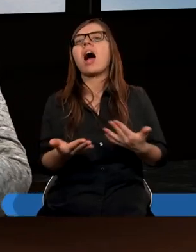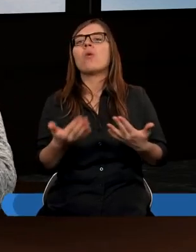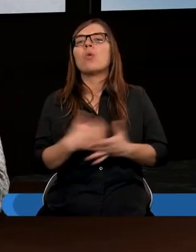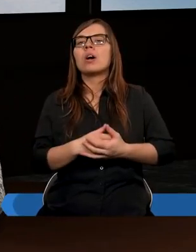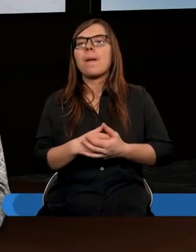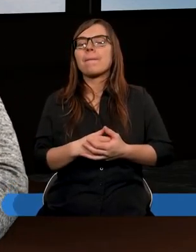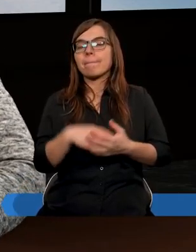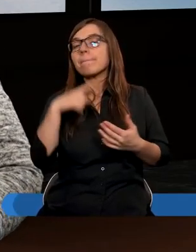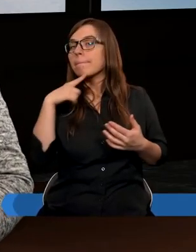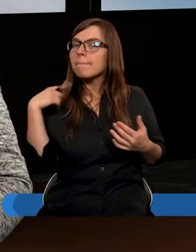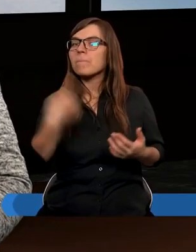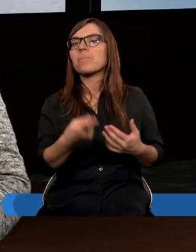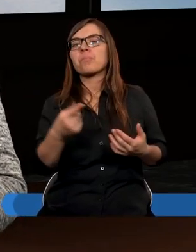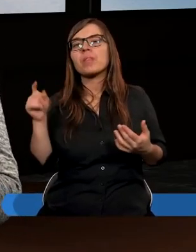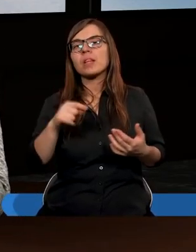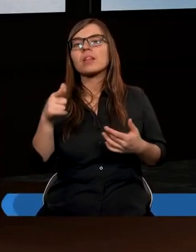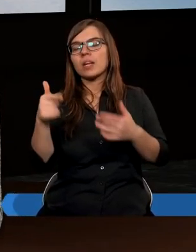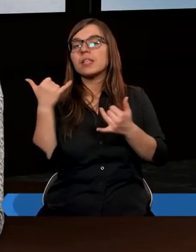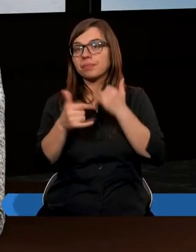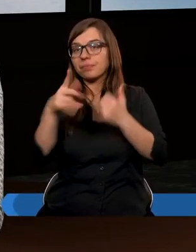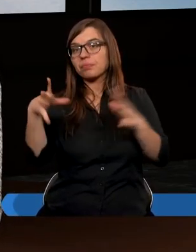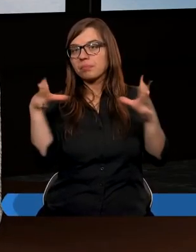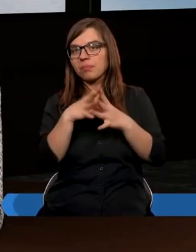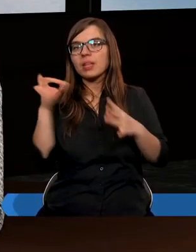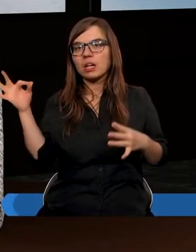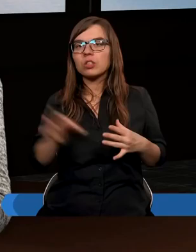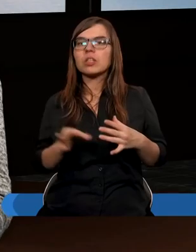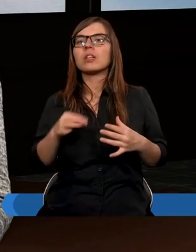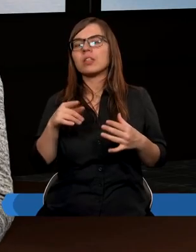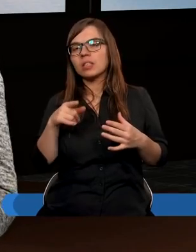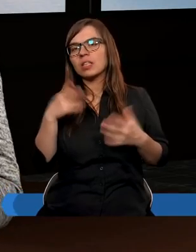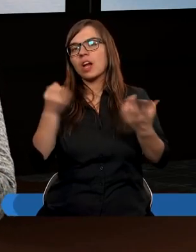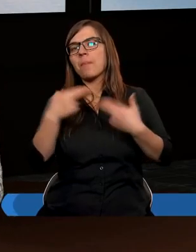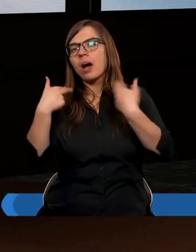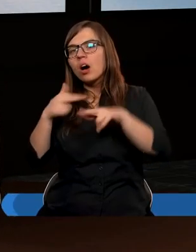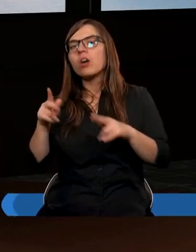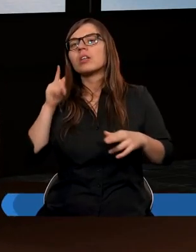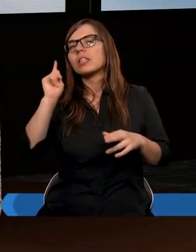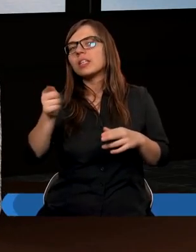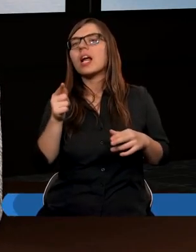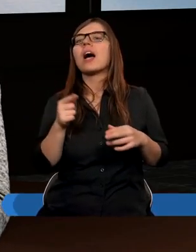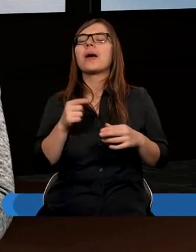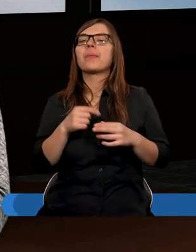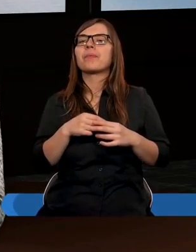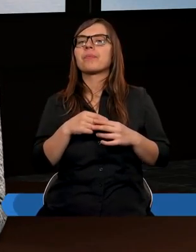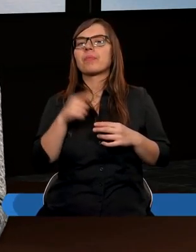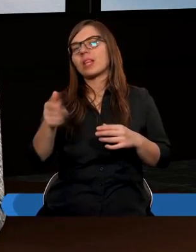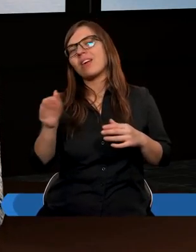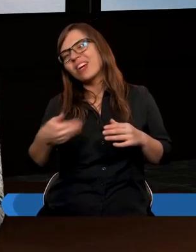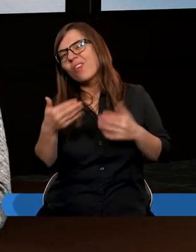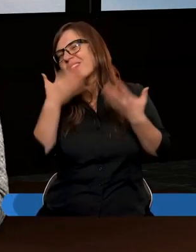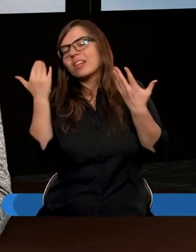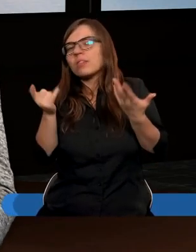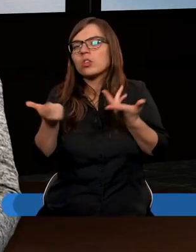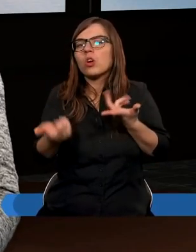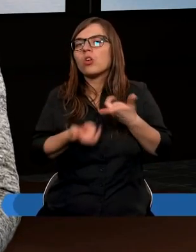no, powiedział im, że jeżeli na przykład jest to dziesięcina tam z jabłek, czy z jakiejś tam roli, czegoś, co tam wykopali, no nie